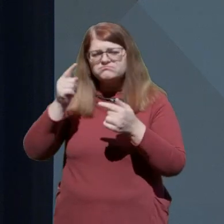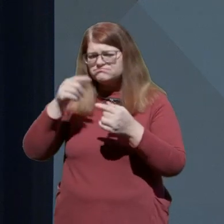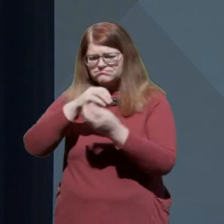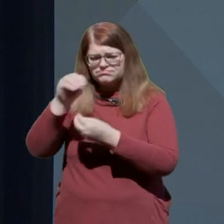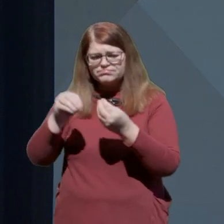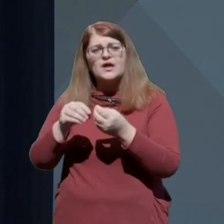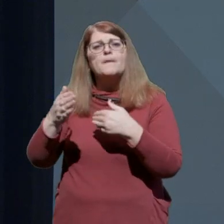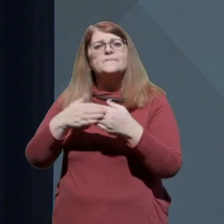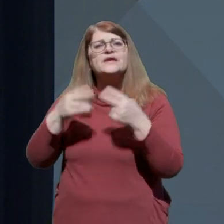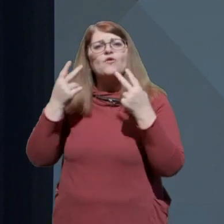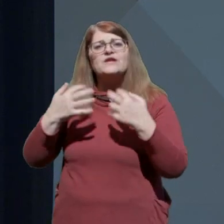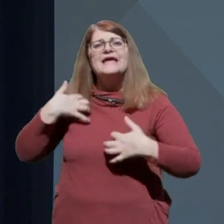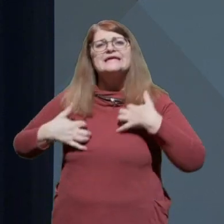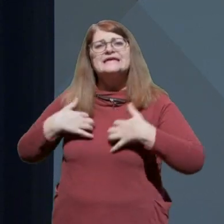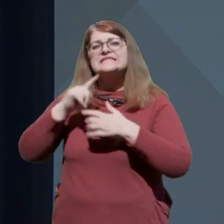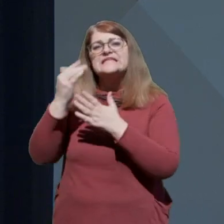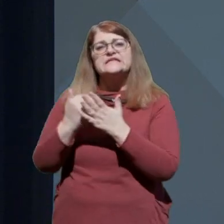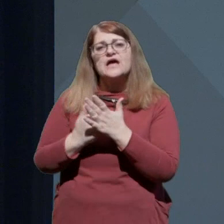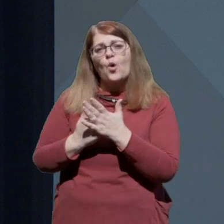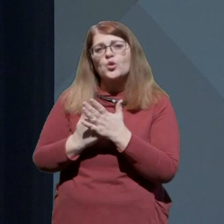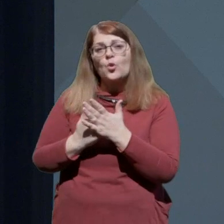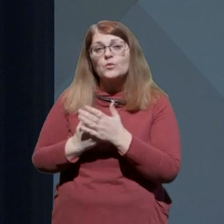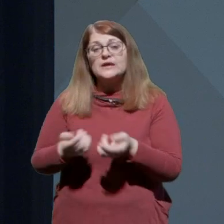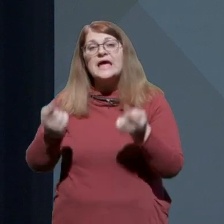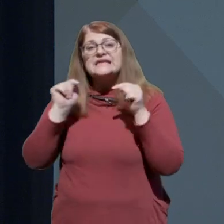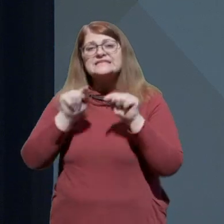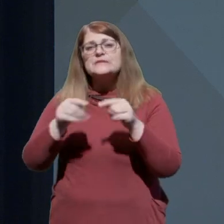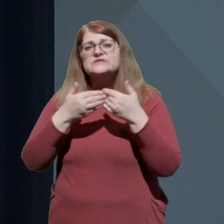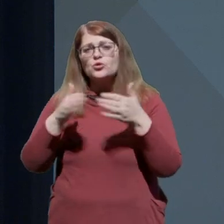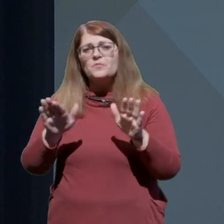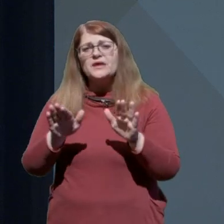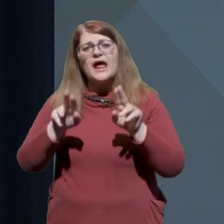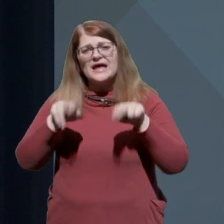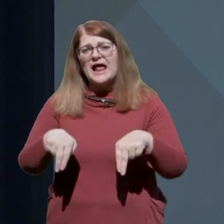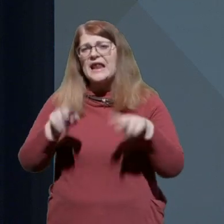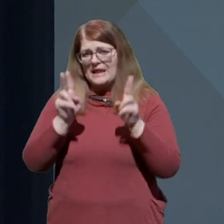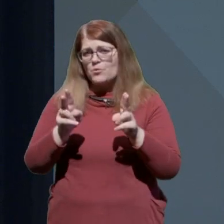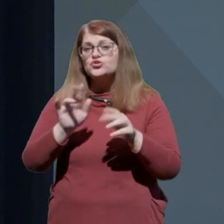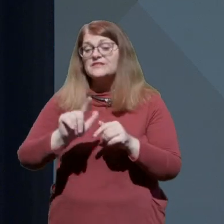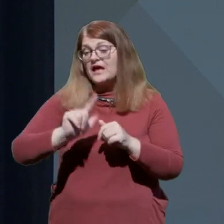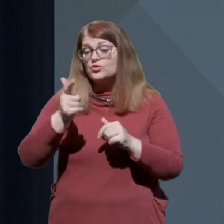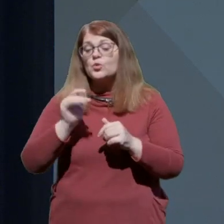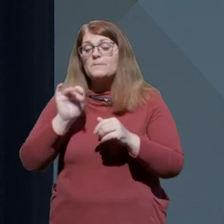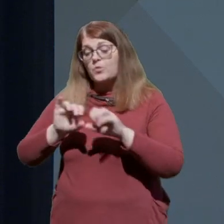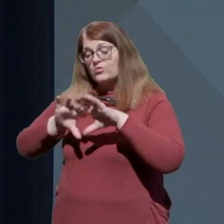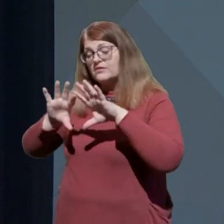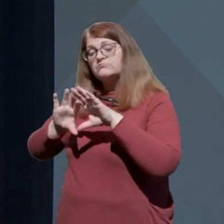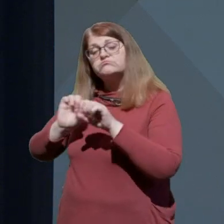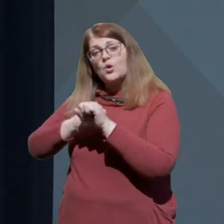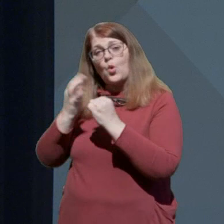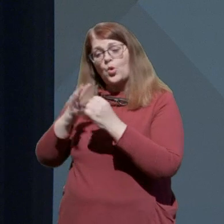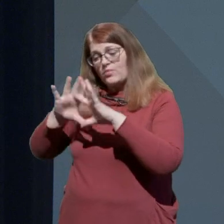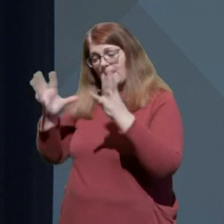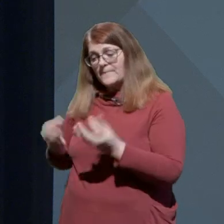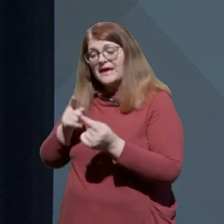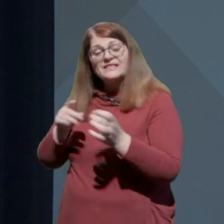veljavitvi kriznih zakonov. S tem se odpira realna možnost, da drugi proti korona paket, ki